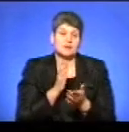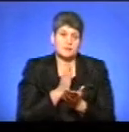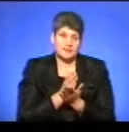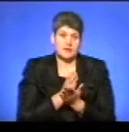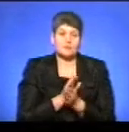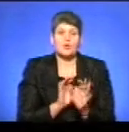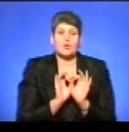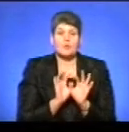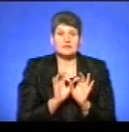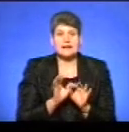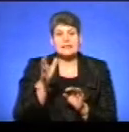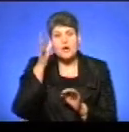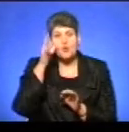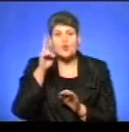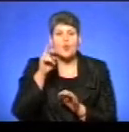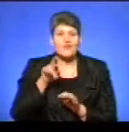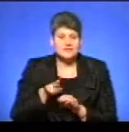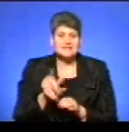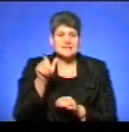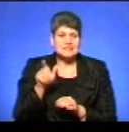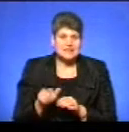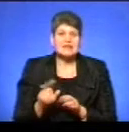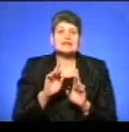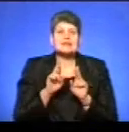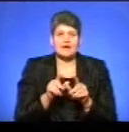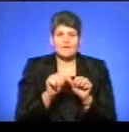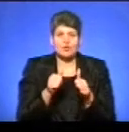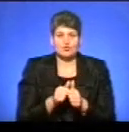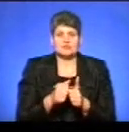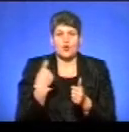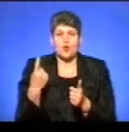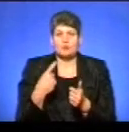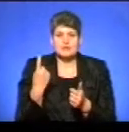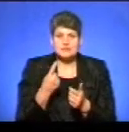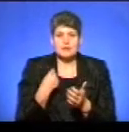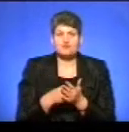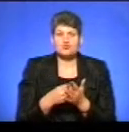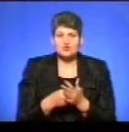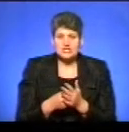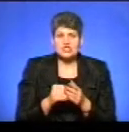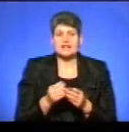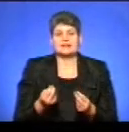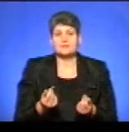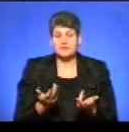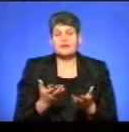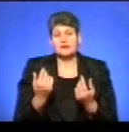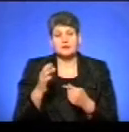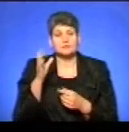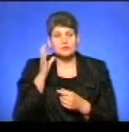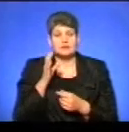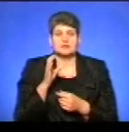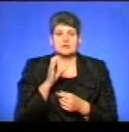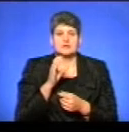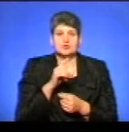коментар науковця з приводу того, як формується взагалі обласний бюджет. Давайте почуємо. Це Зоріана